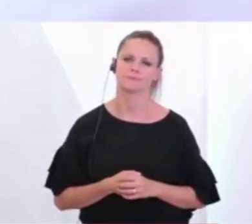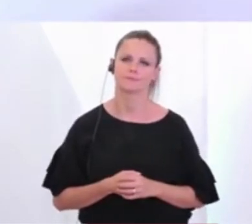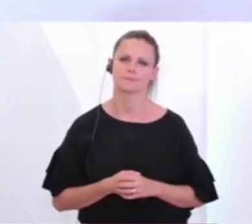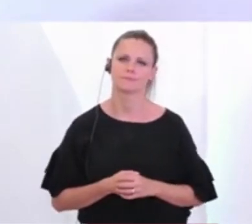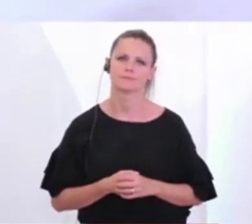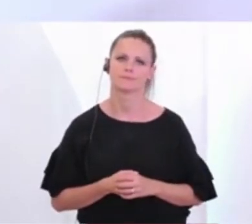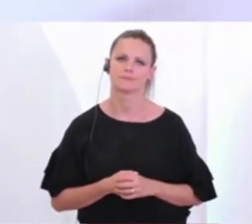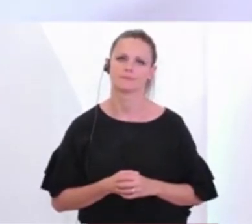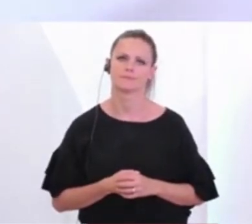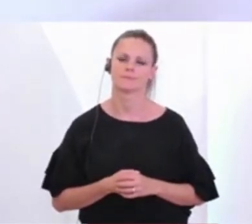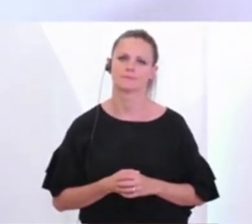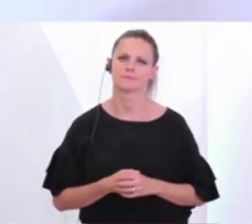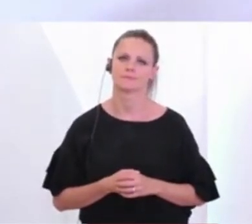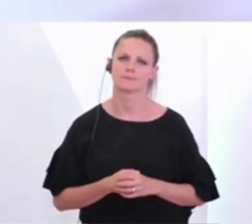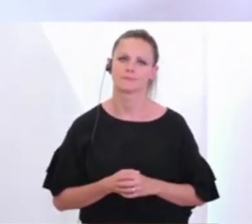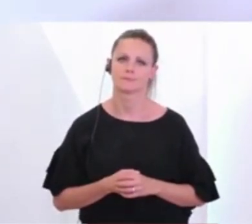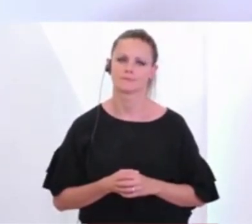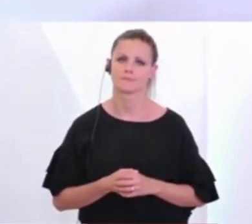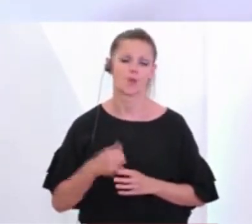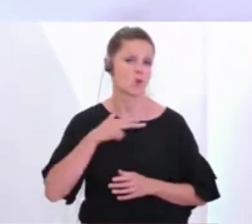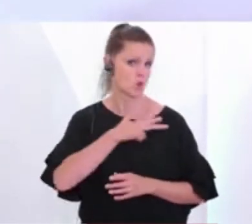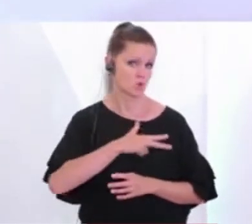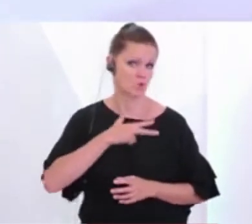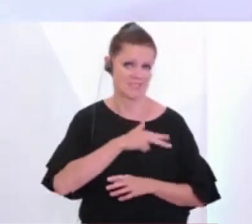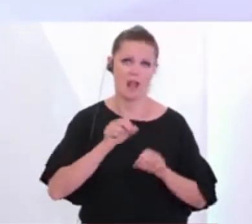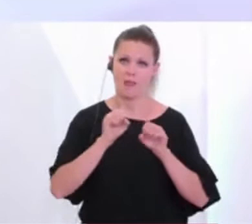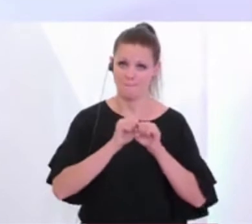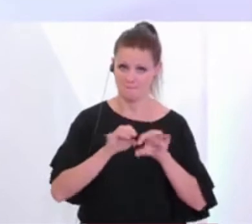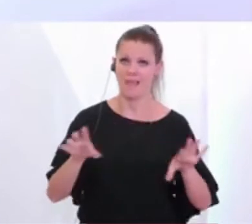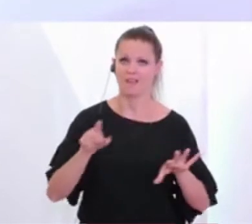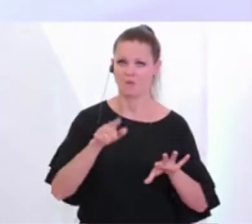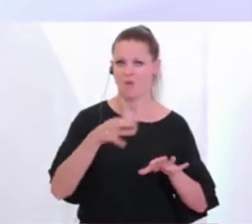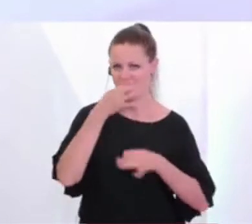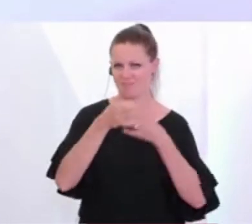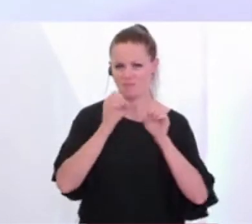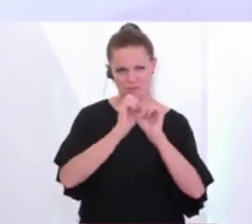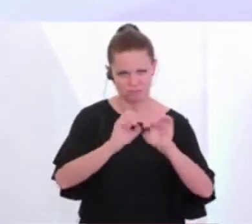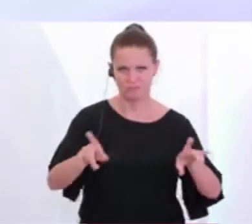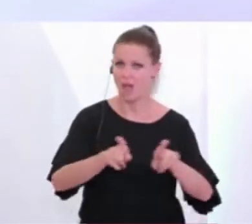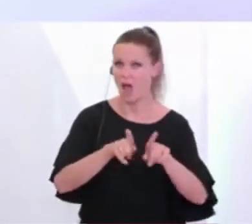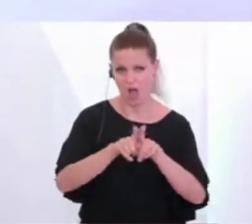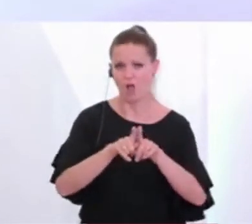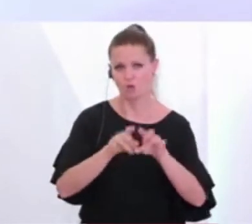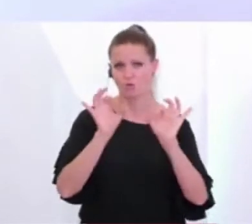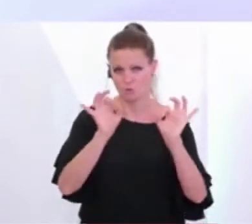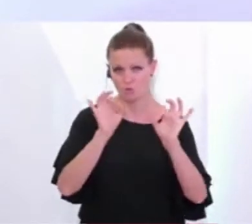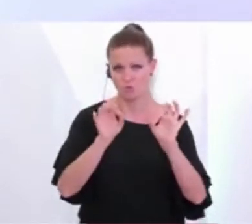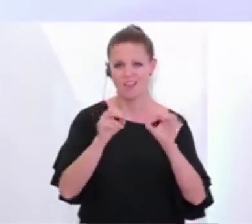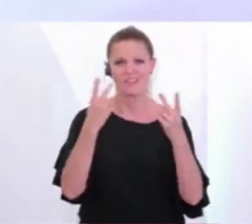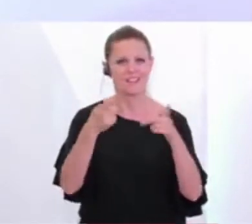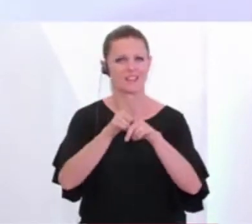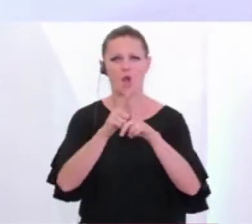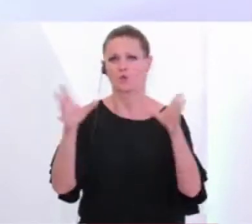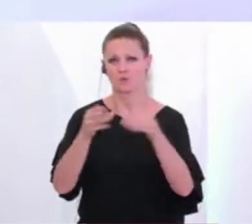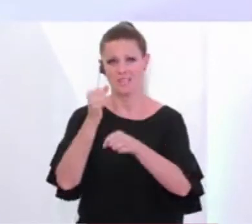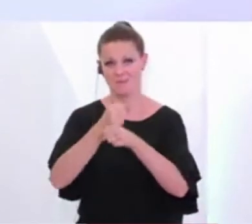Auch die Verbreitung der Informationen über die sozialen Medien hat sich als sehr nützlich erwiesen und wichtig ist uns, die Zusammenarbeit auch mit